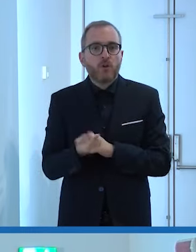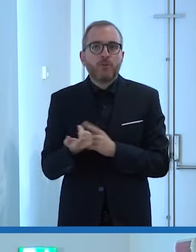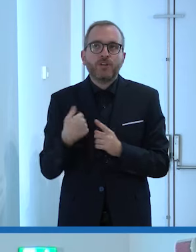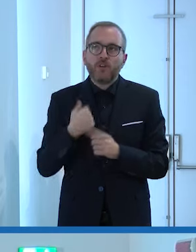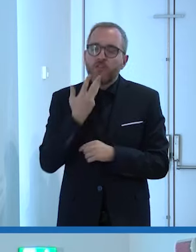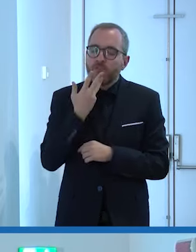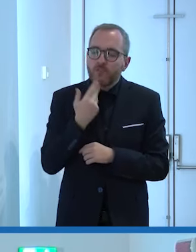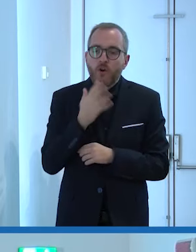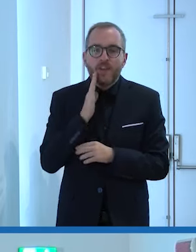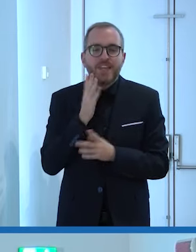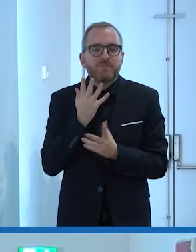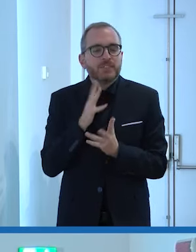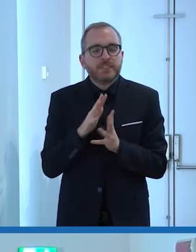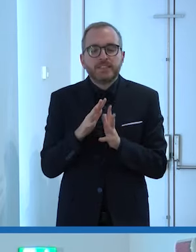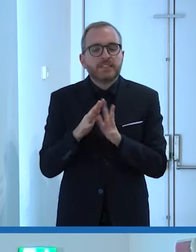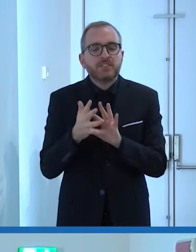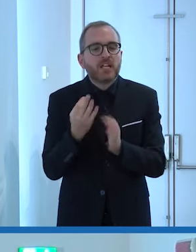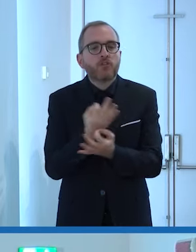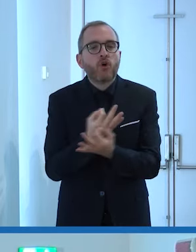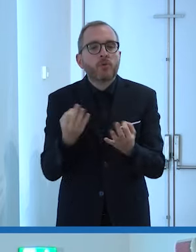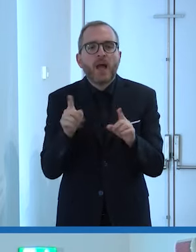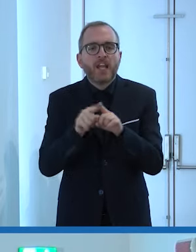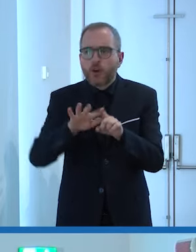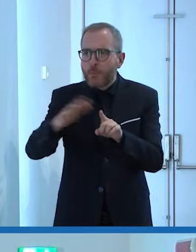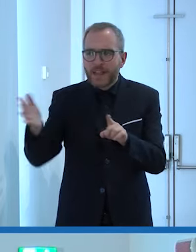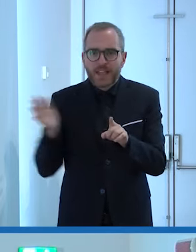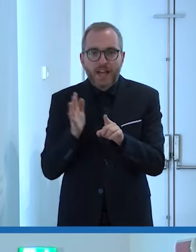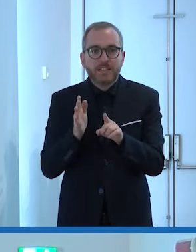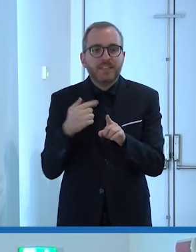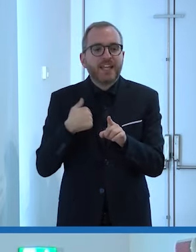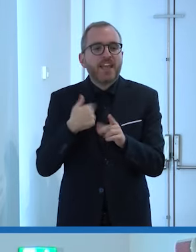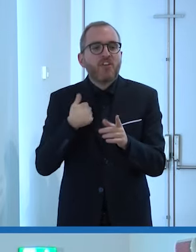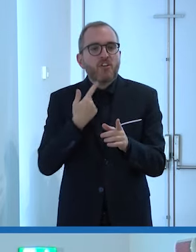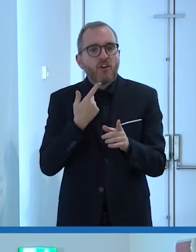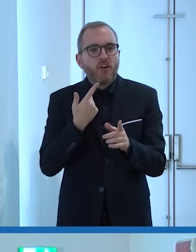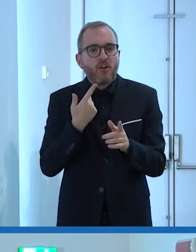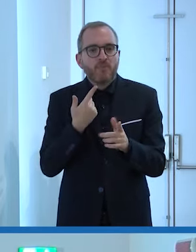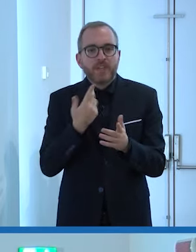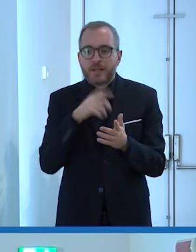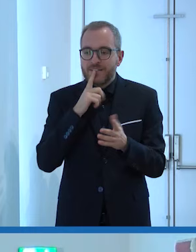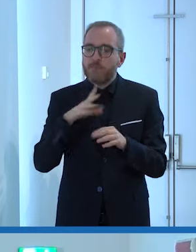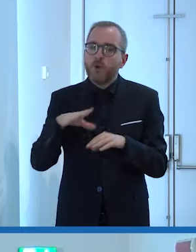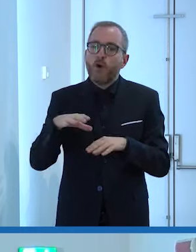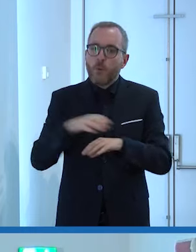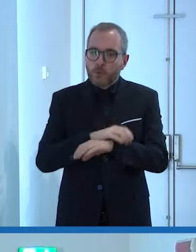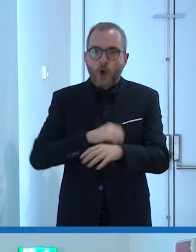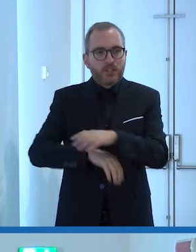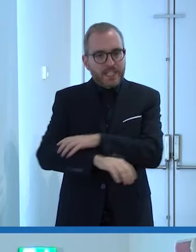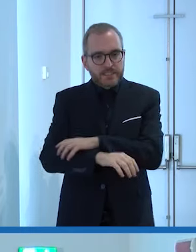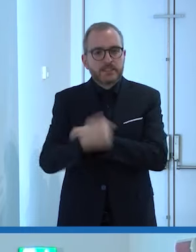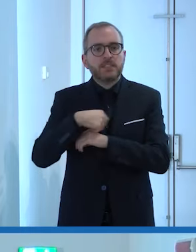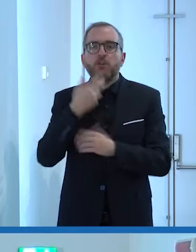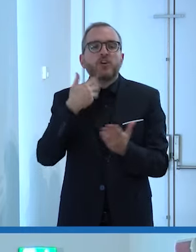talmente essere normale come tutti gli altri che rifiutava addirittura la protesi perché la protesi non era normale